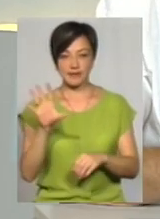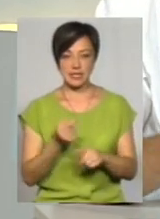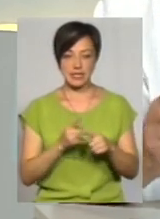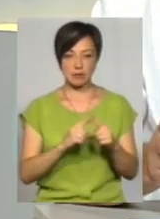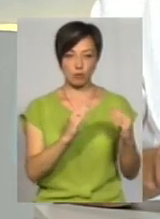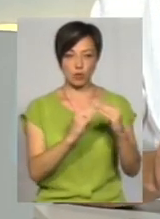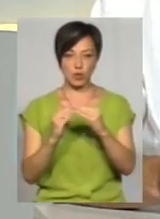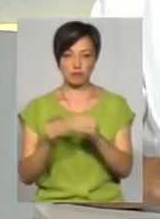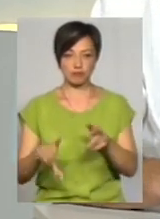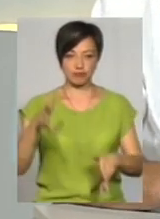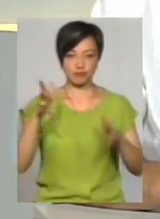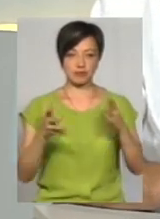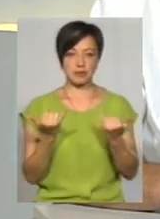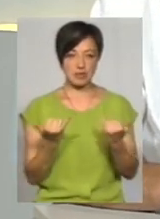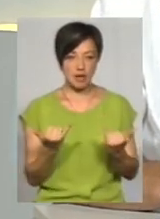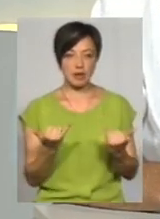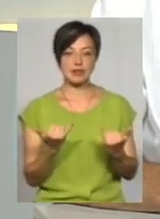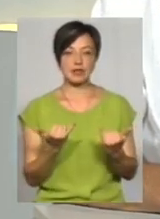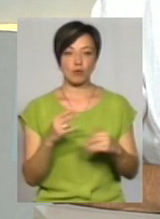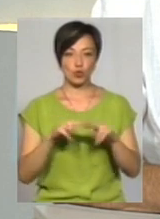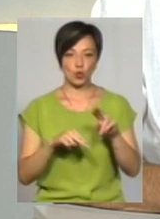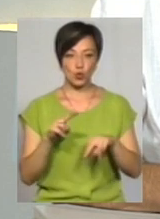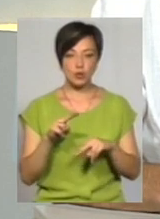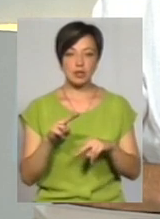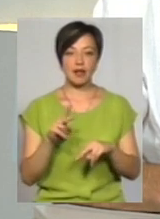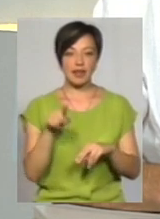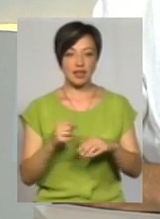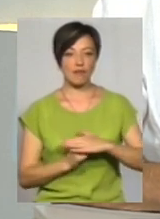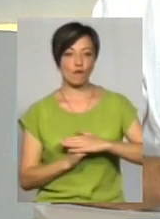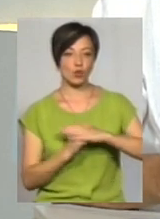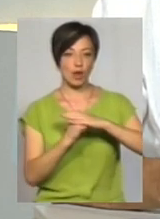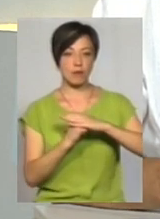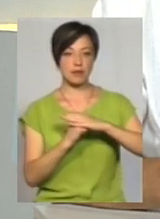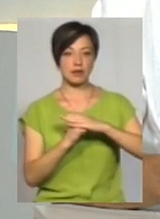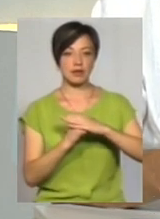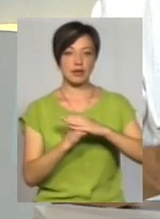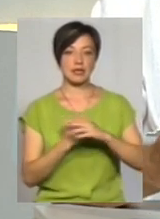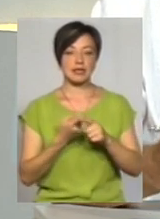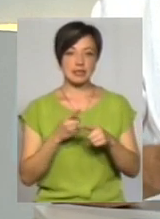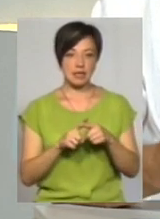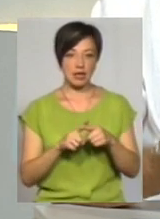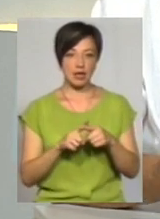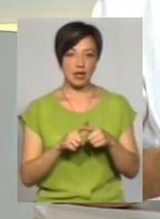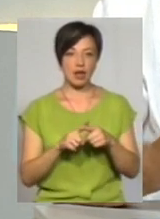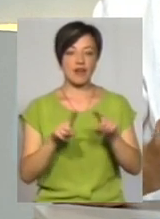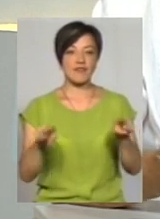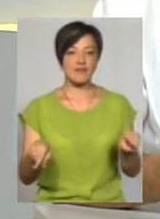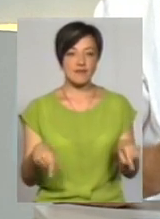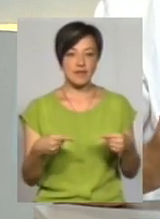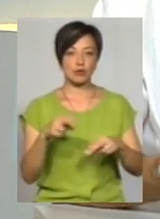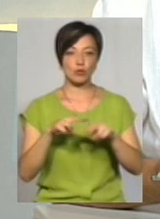будинки, які будуються зараз, це вони будуються на тих фундаментах, які знайшли. Це відбудова